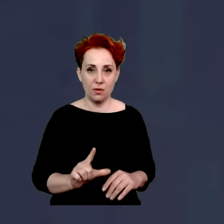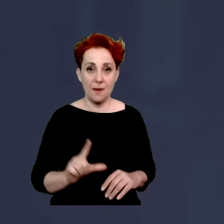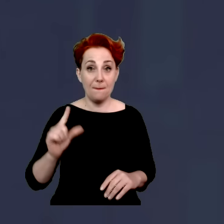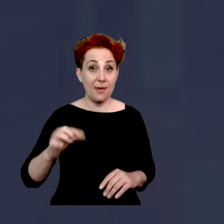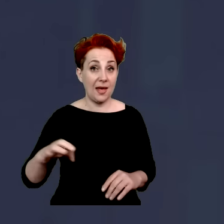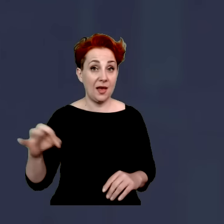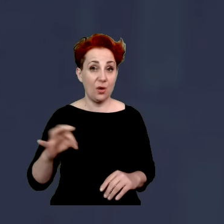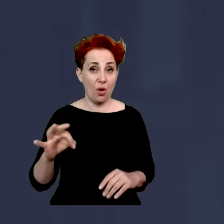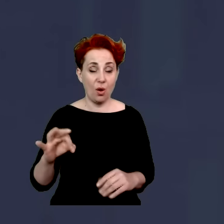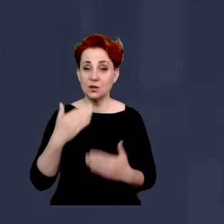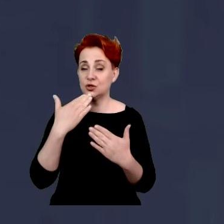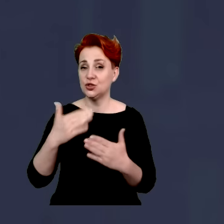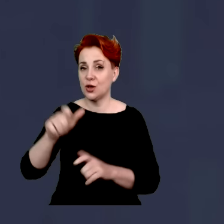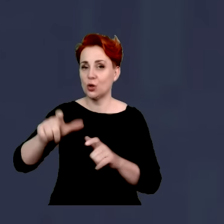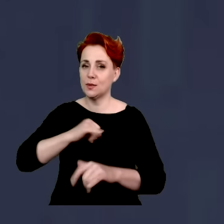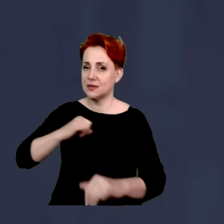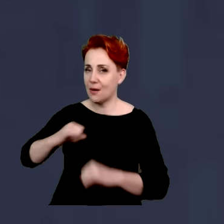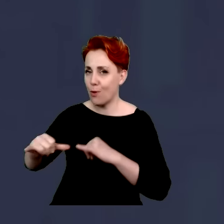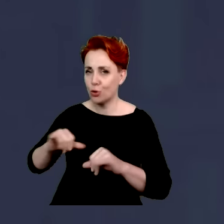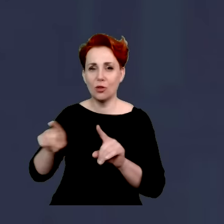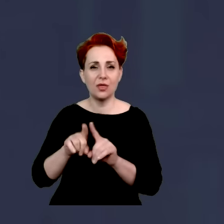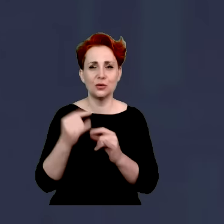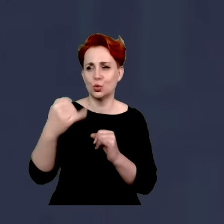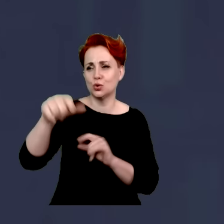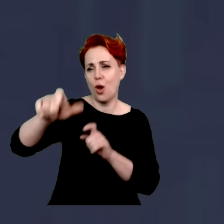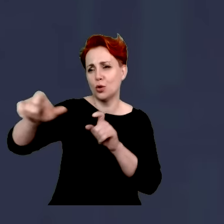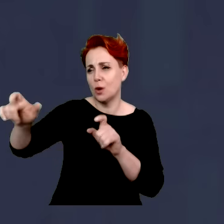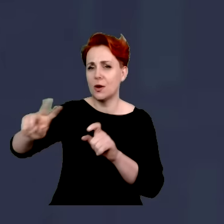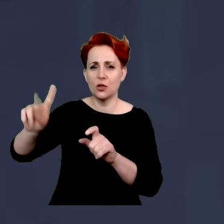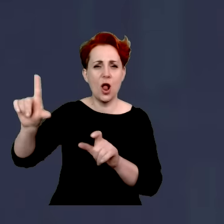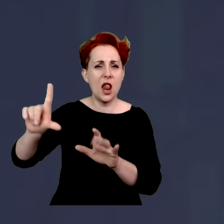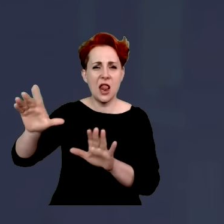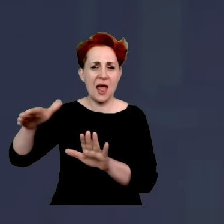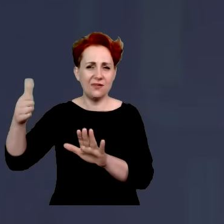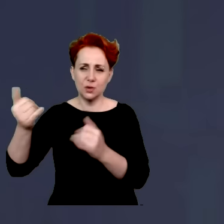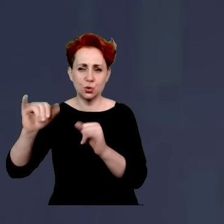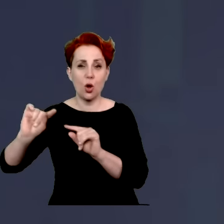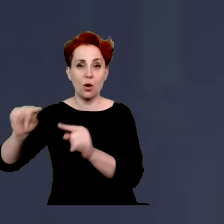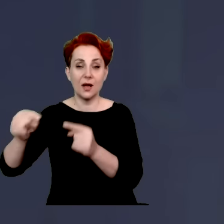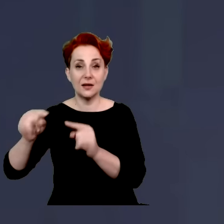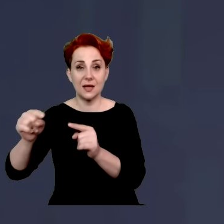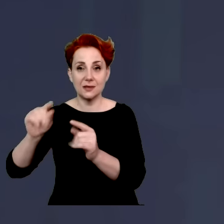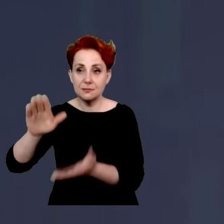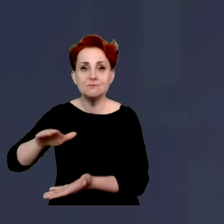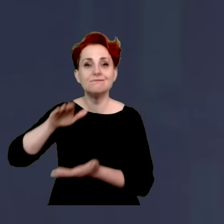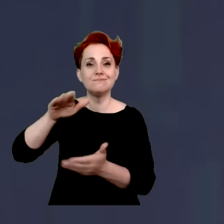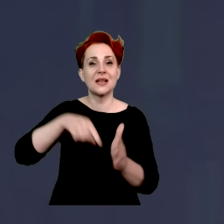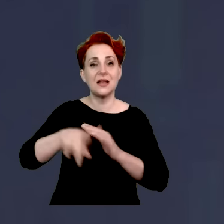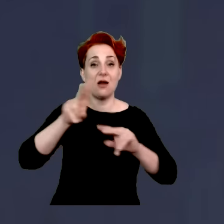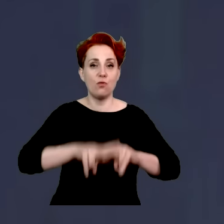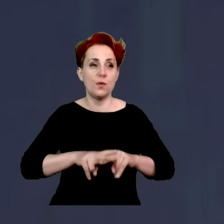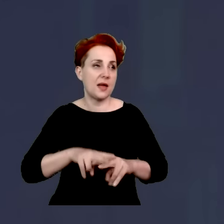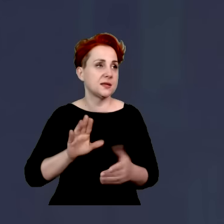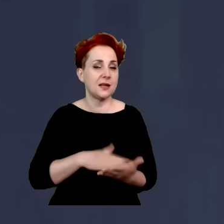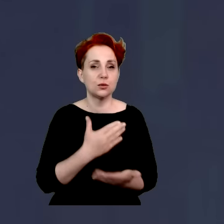Obywatelska poprzez swoich samorządowców, poprzez różnego rodzaju lewicowe organizacje przeznaczyła dla takich fundacji, jak na przykład